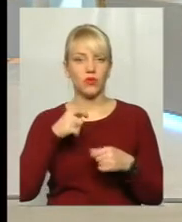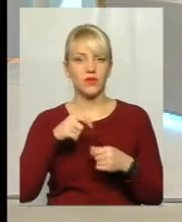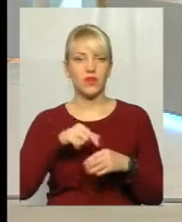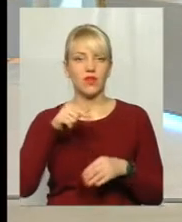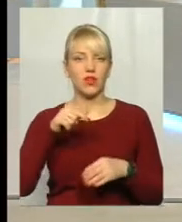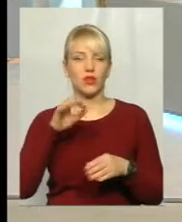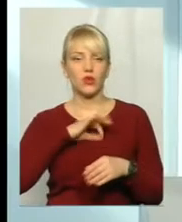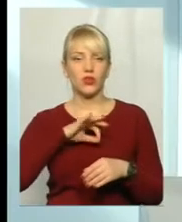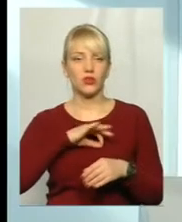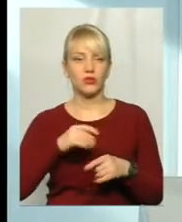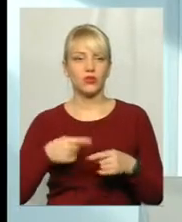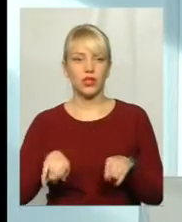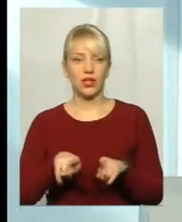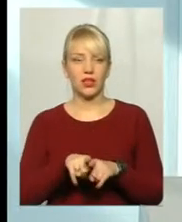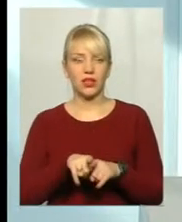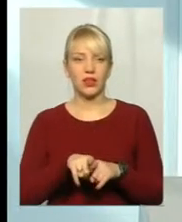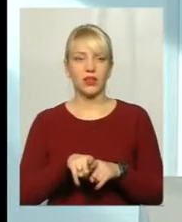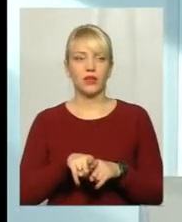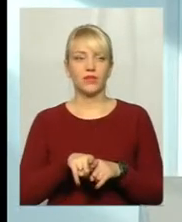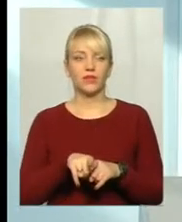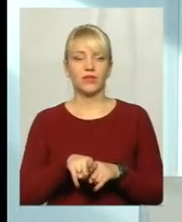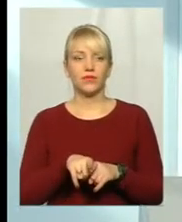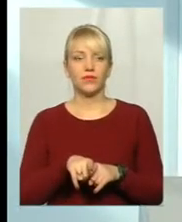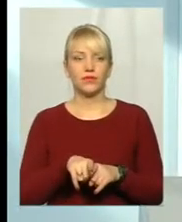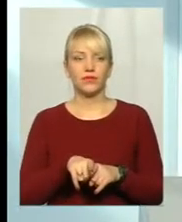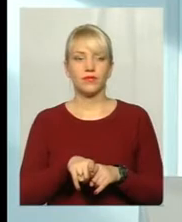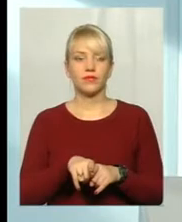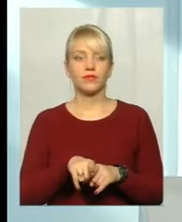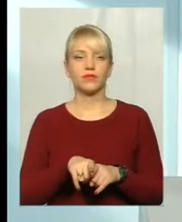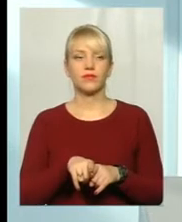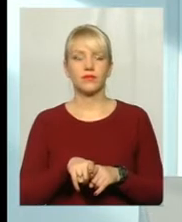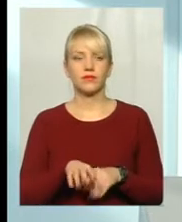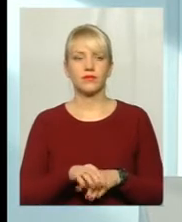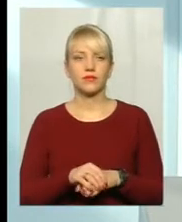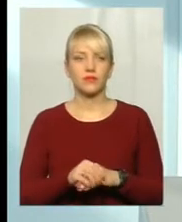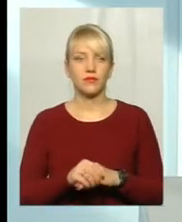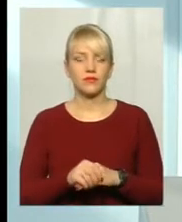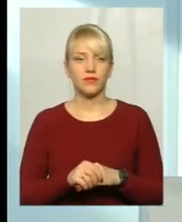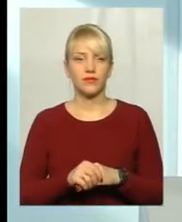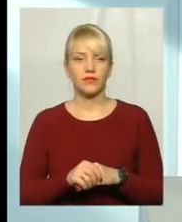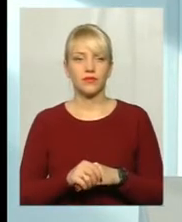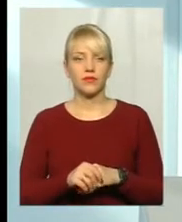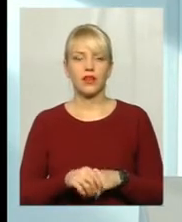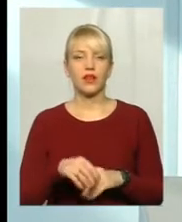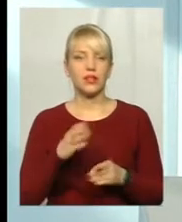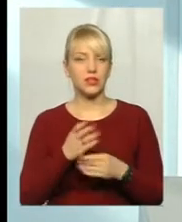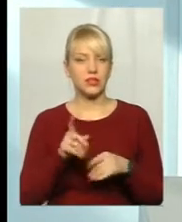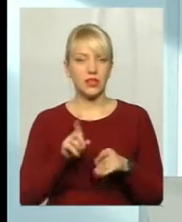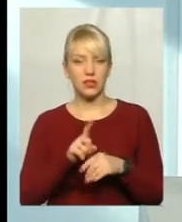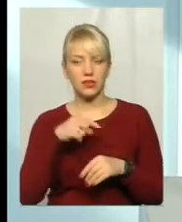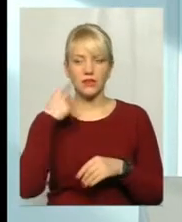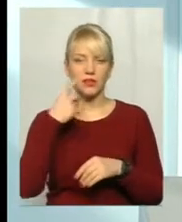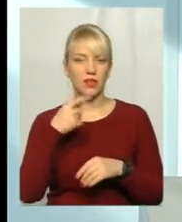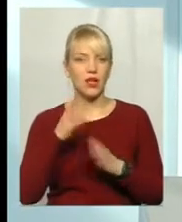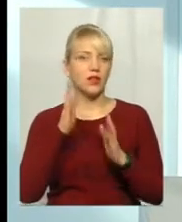такий притишений тон. Так, ну, не кажу, що підмору, майже на ти Ти особливий, лише тобі зробили цю знижку. Так, і це дуже